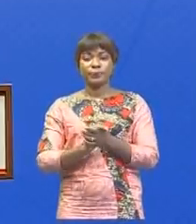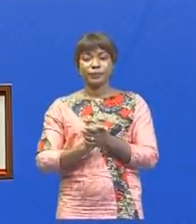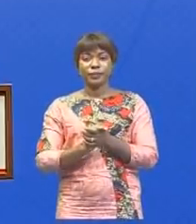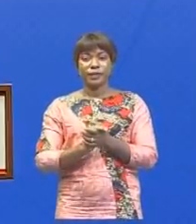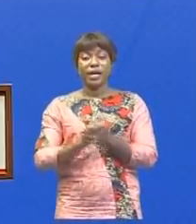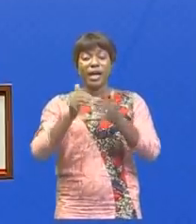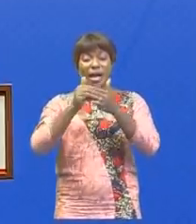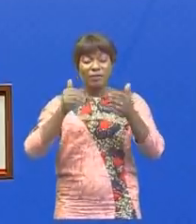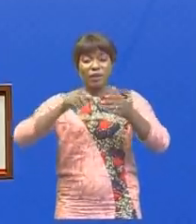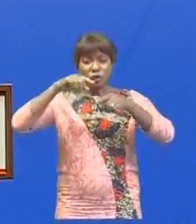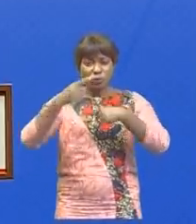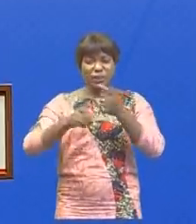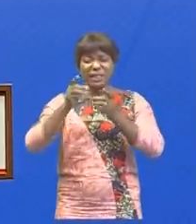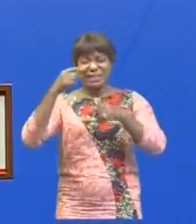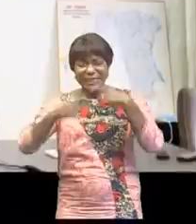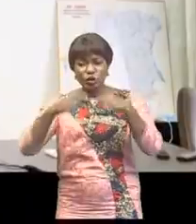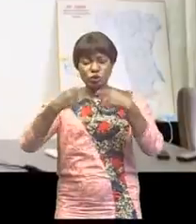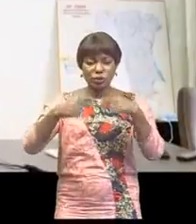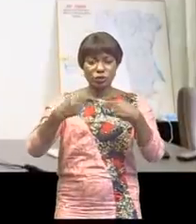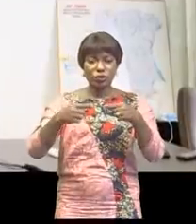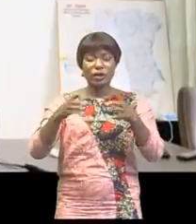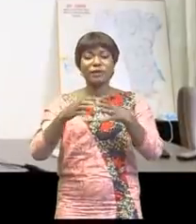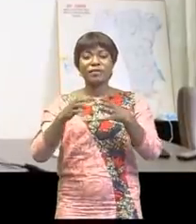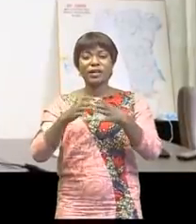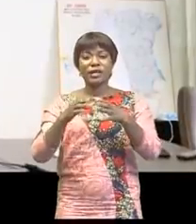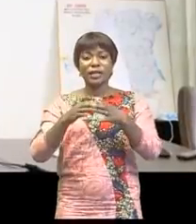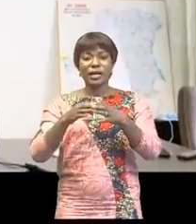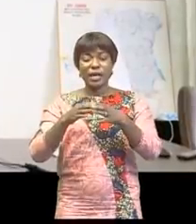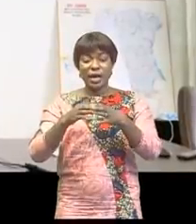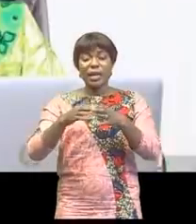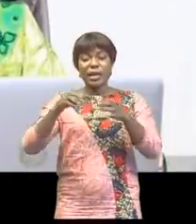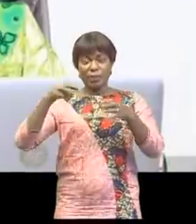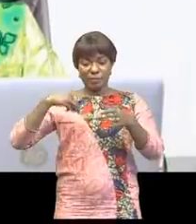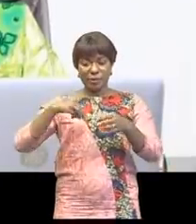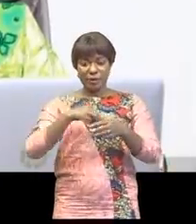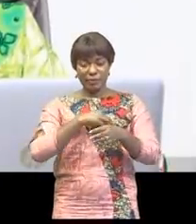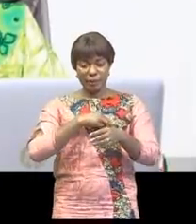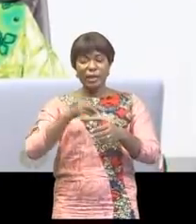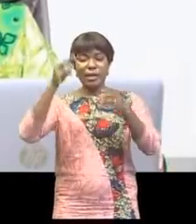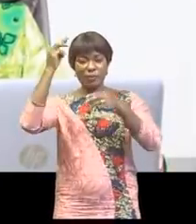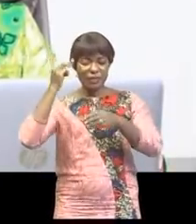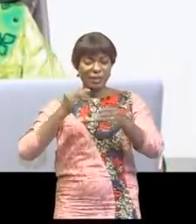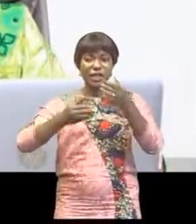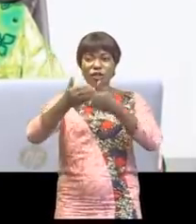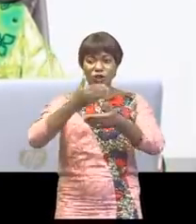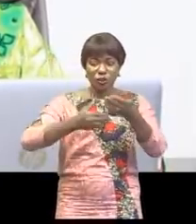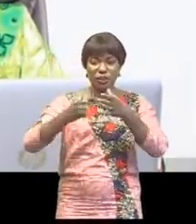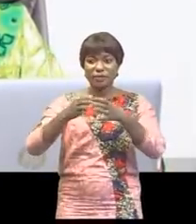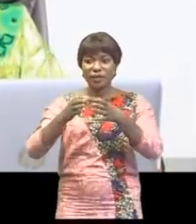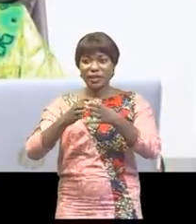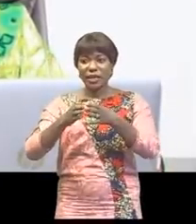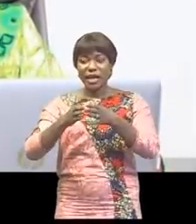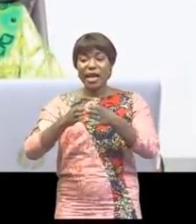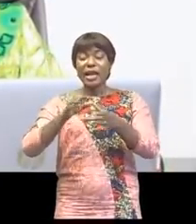Avant d'entamer les discussions avec les délégués syndicaux, le ministre a échangé avec la direction générale